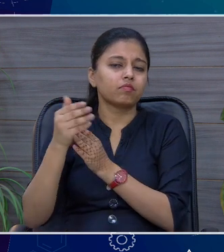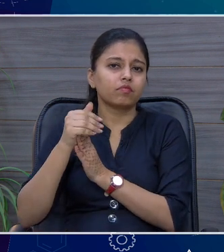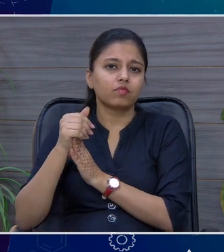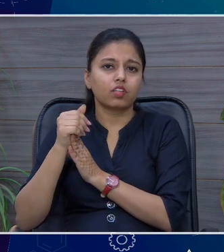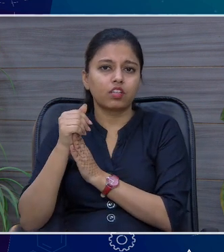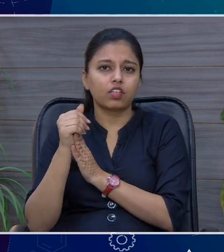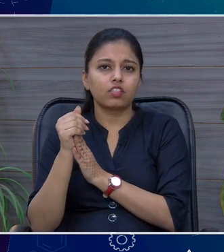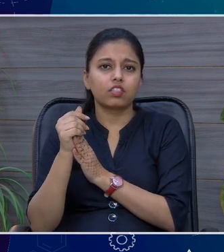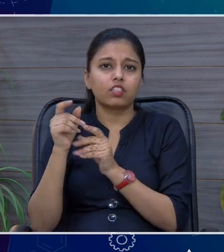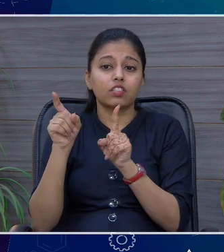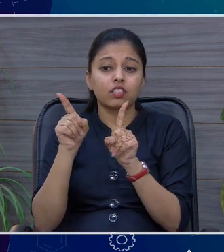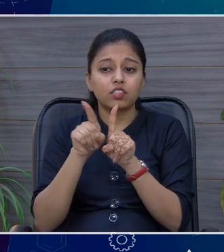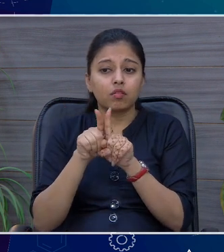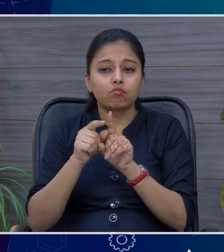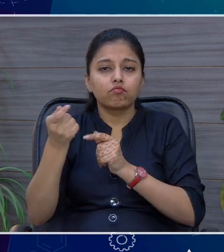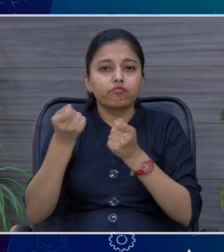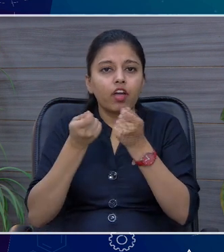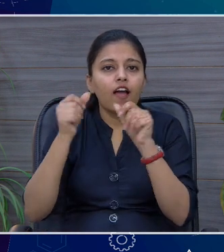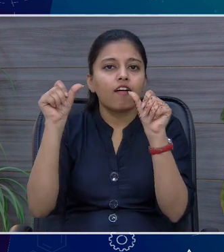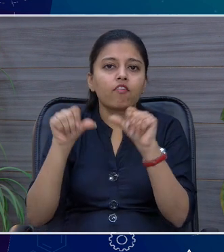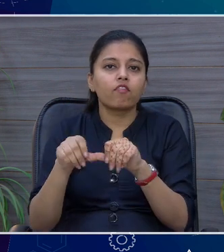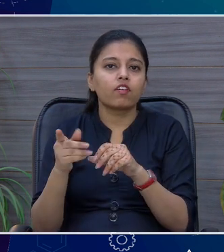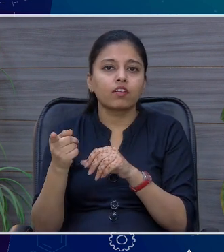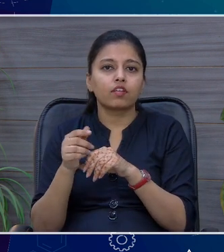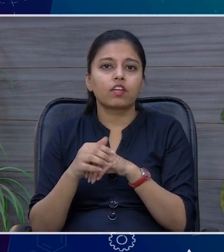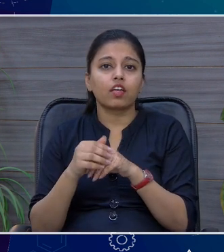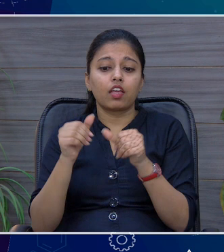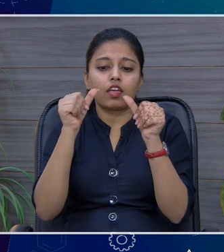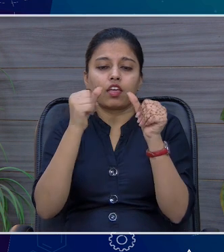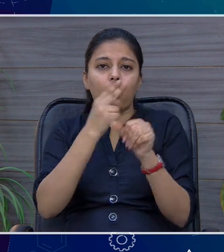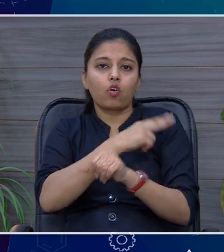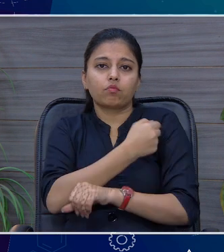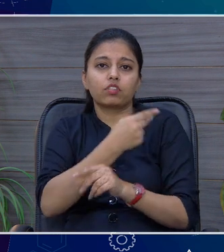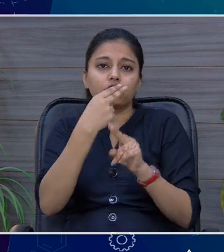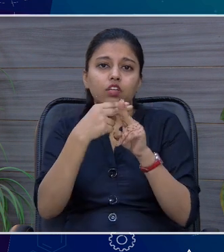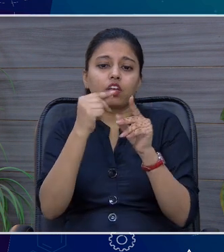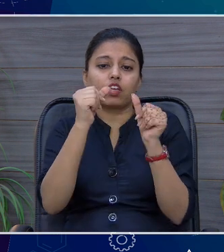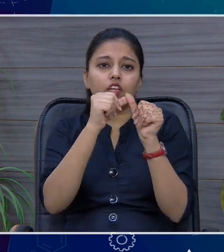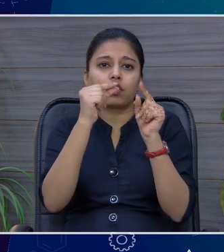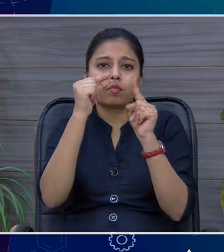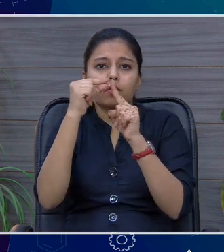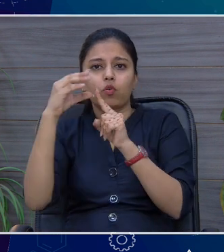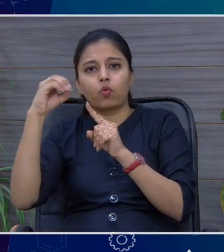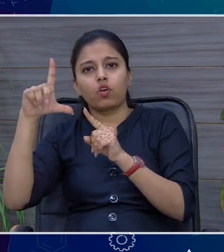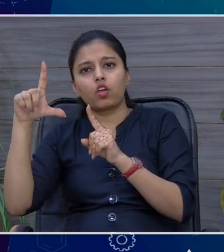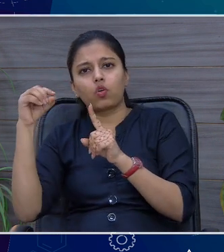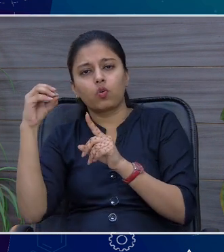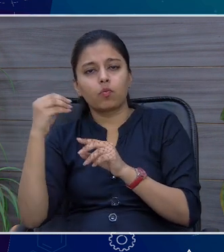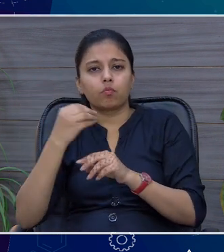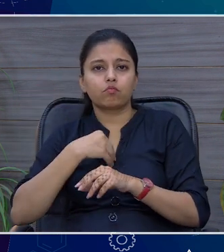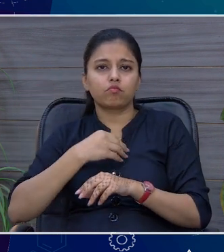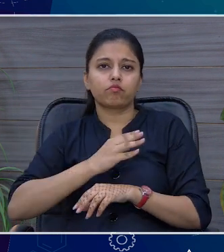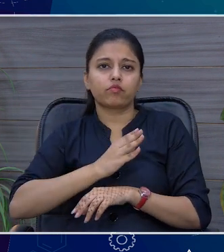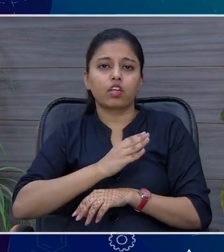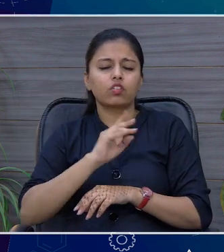ले खोई भी तो फिर मैं अपोलो जो है राइपूर के अपोलो इंसिट्टूट में गया हूँ अलब